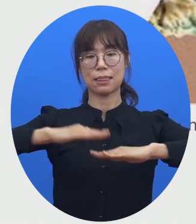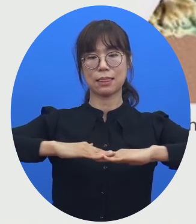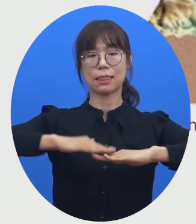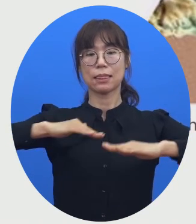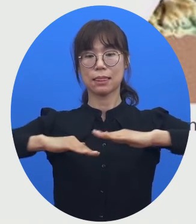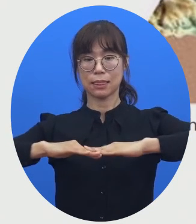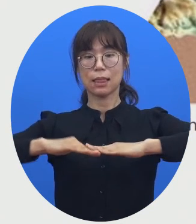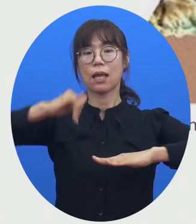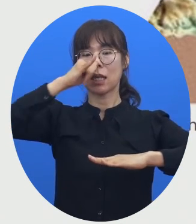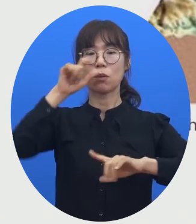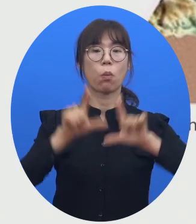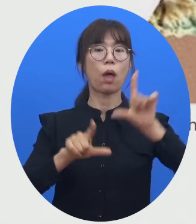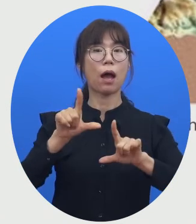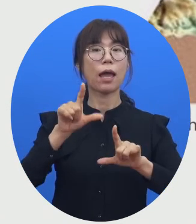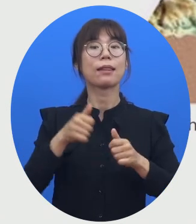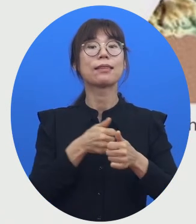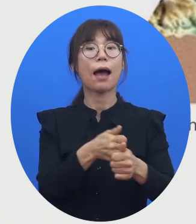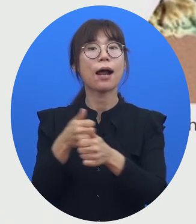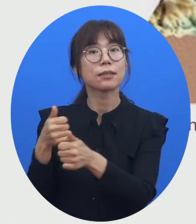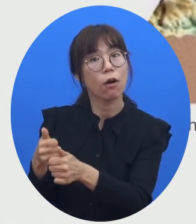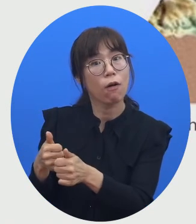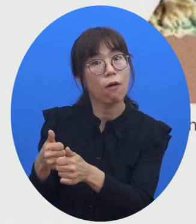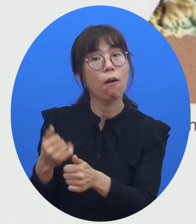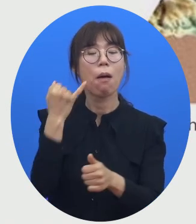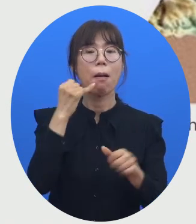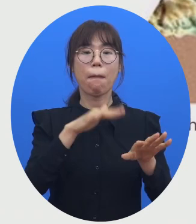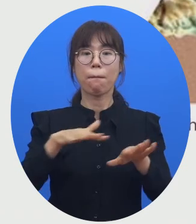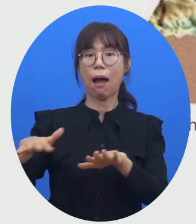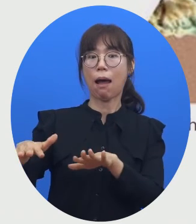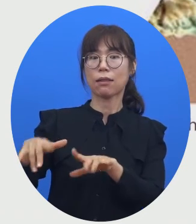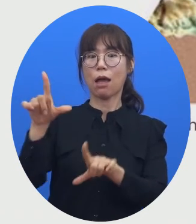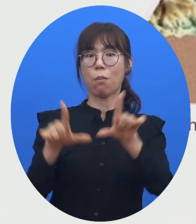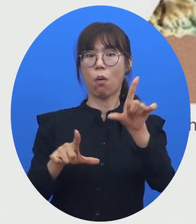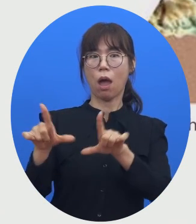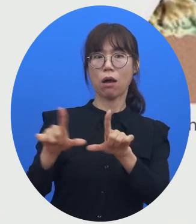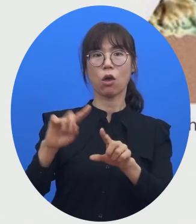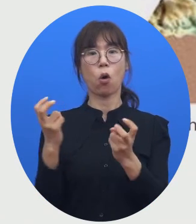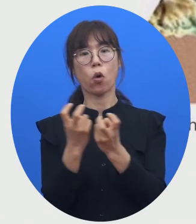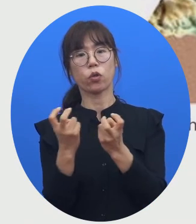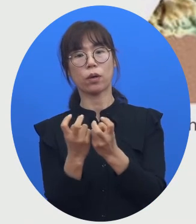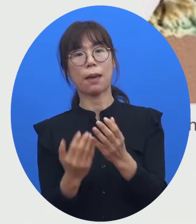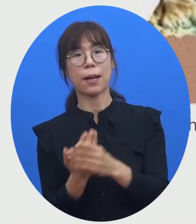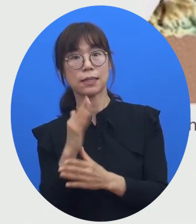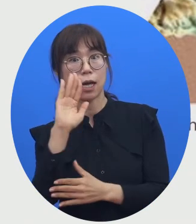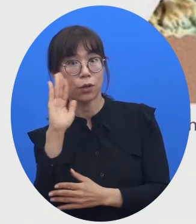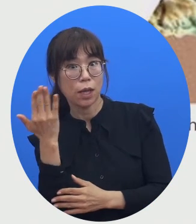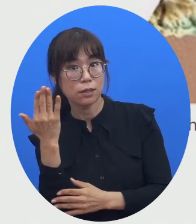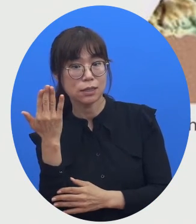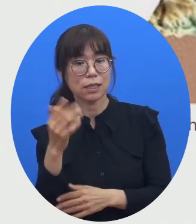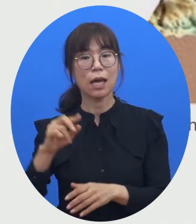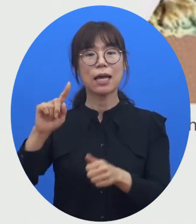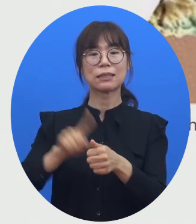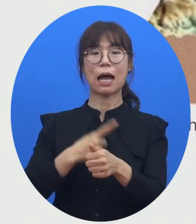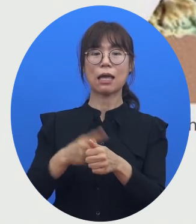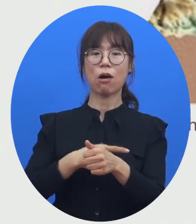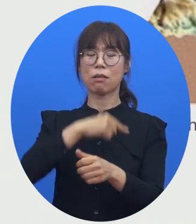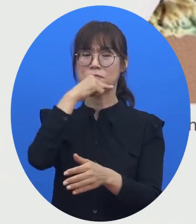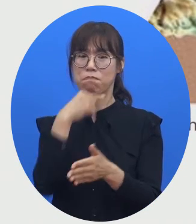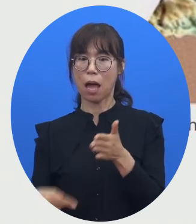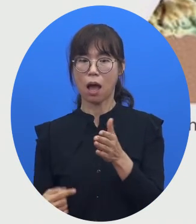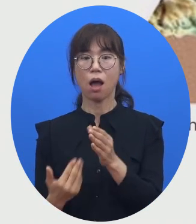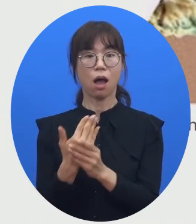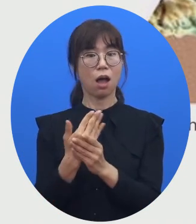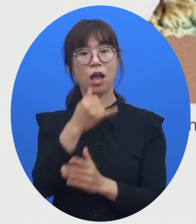이루어지는가를 보고선 아, 자연재해가 어떻게 일어날 것인지 그리고 판의